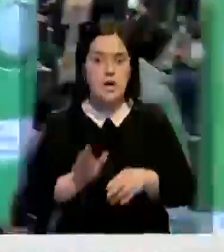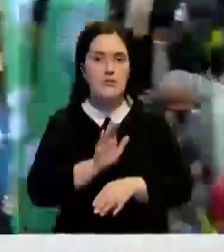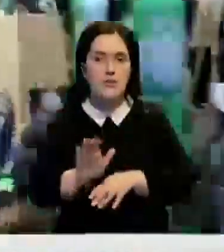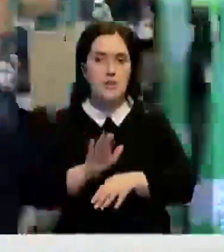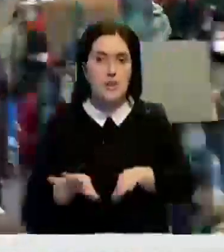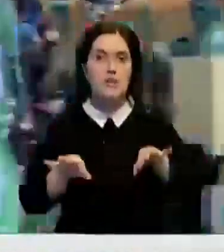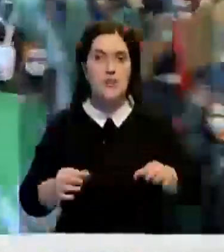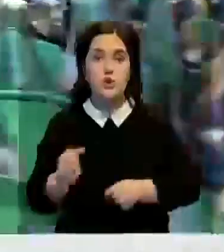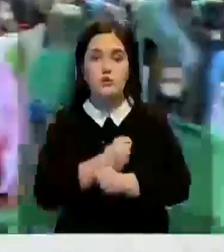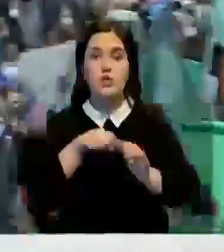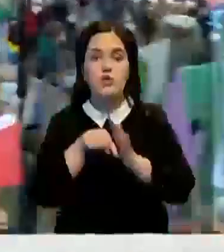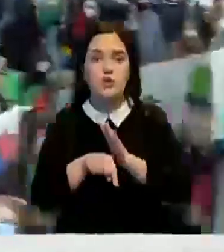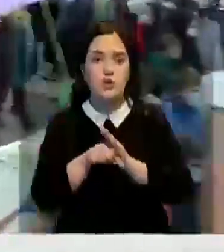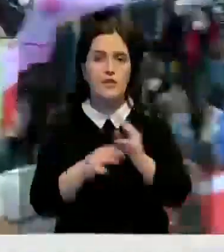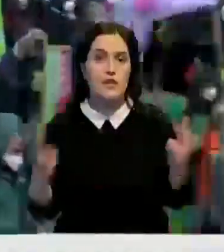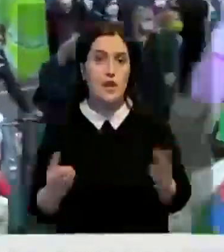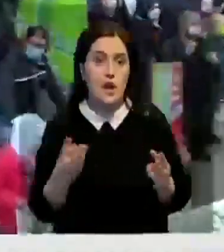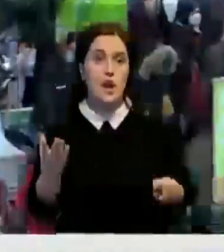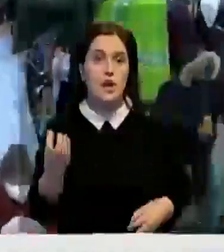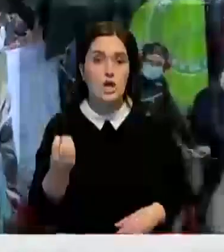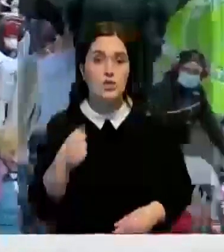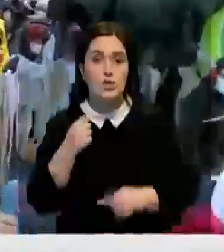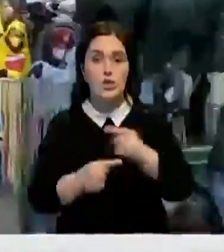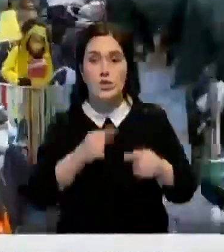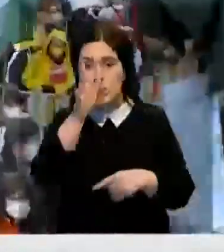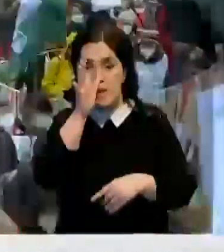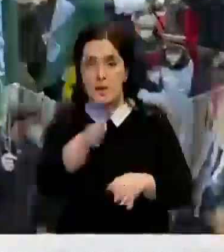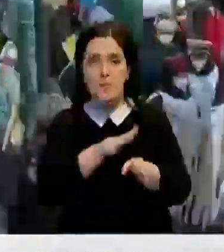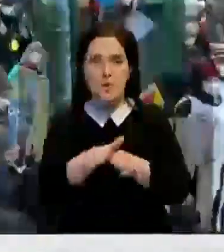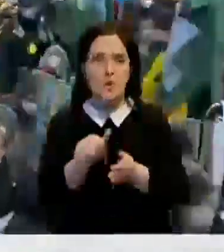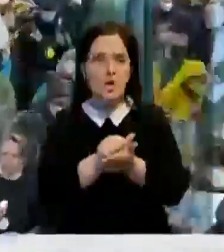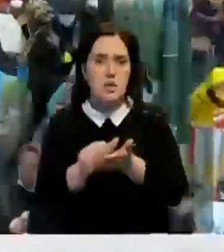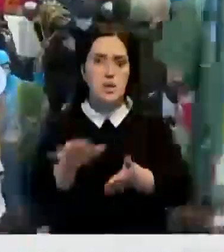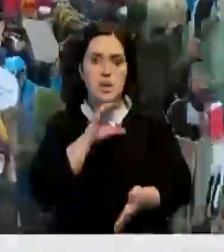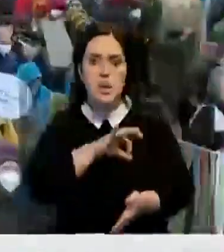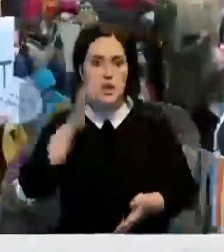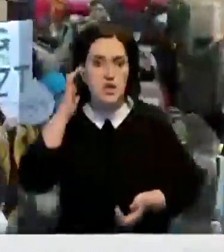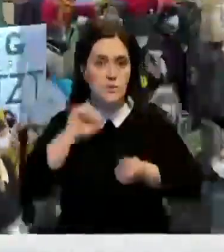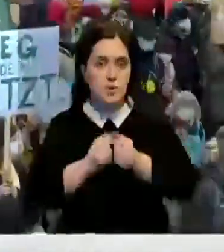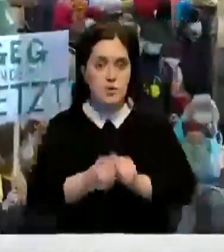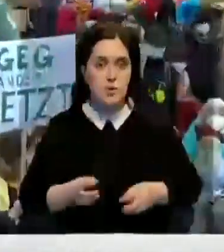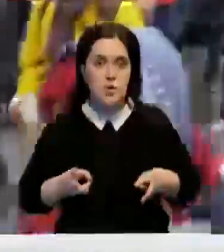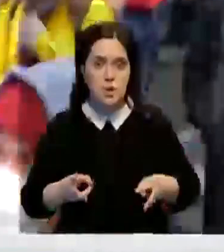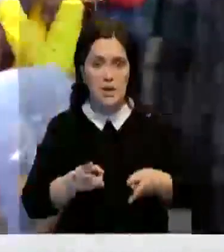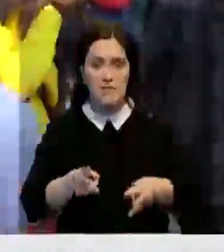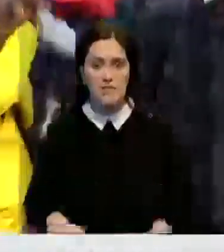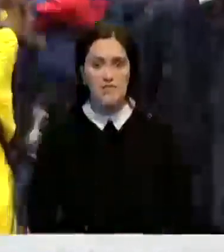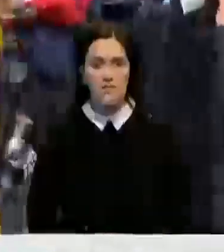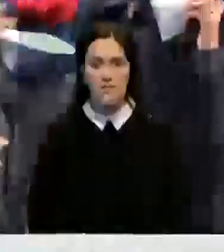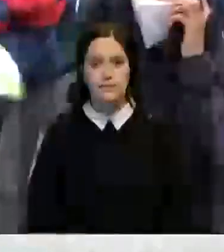перестать выпускать авто с двигателями внутреннего сгорания, а еще через пять лет полностью отказаться от использования угля.